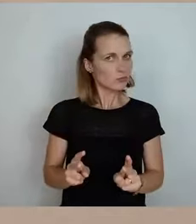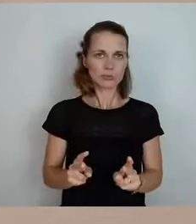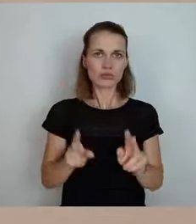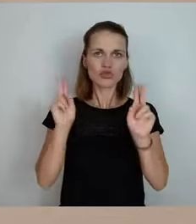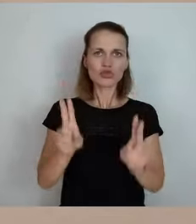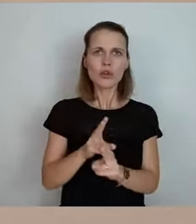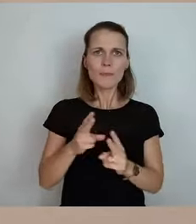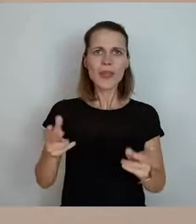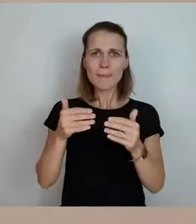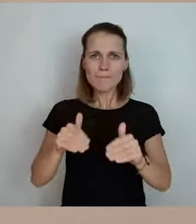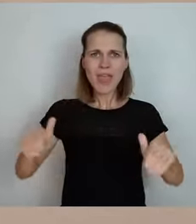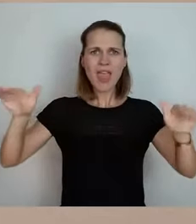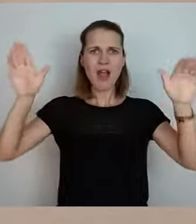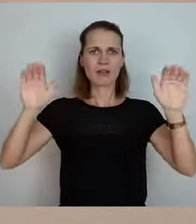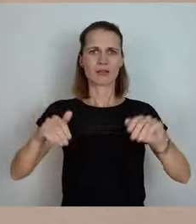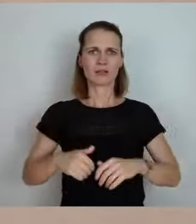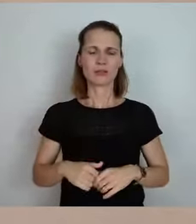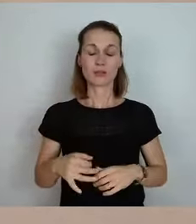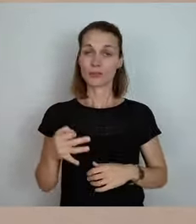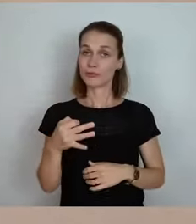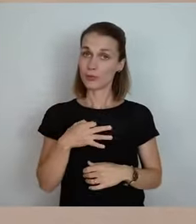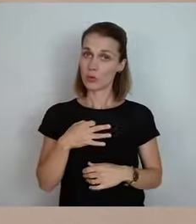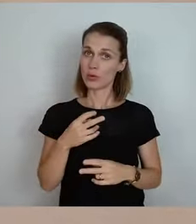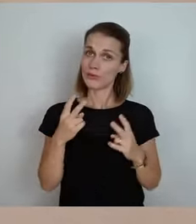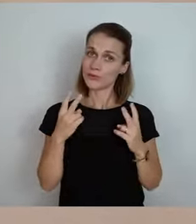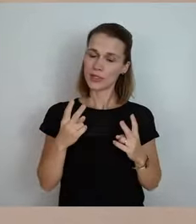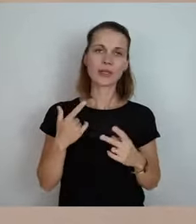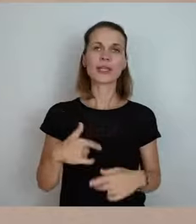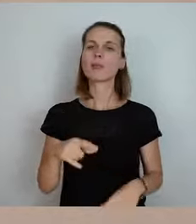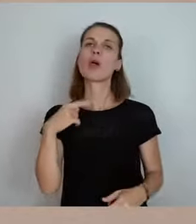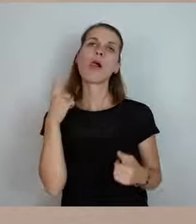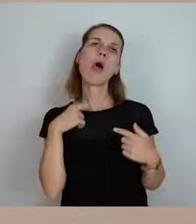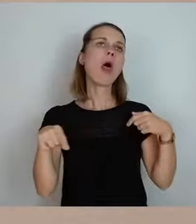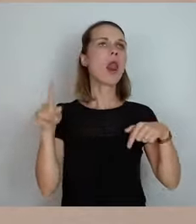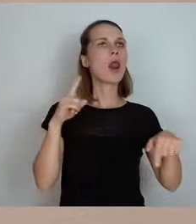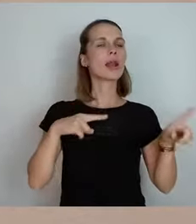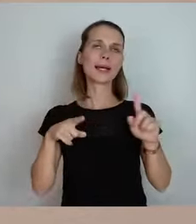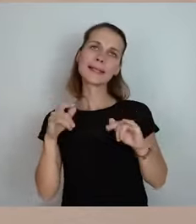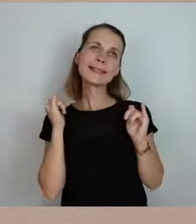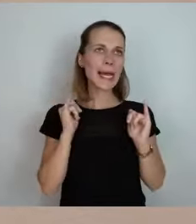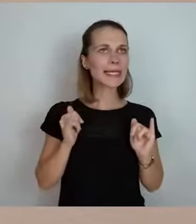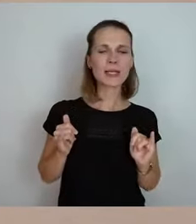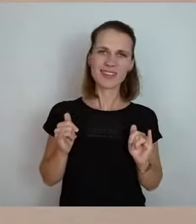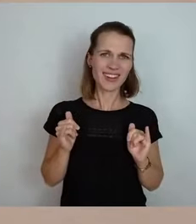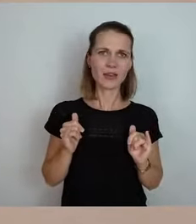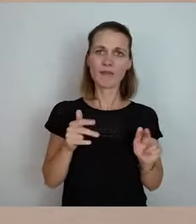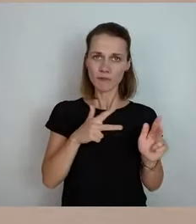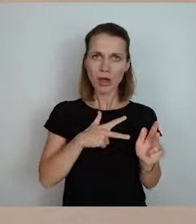wäre auch für mich nicht bloß, dass da immer davon geredet wird, sondern dass da immer was getan wird.